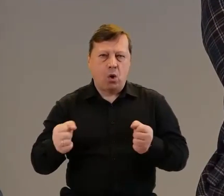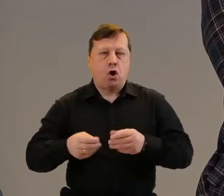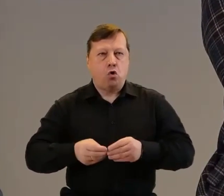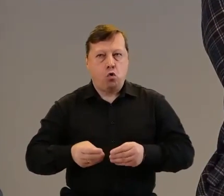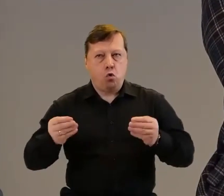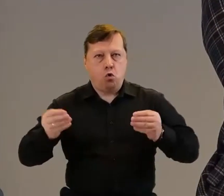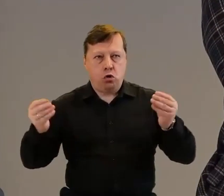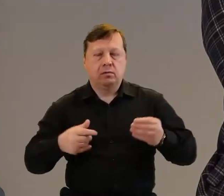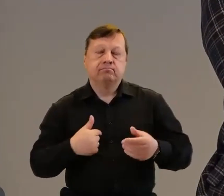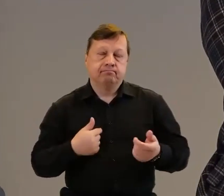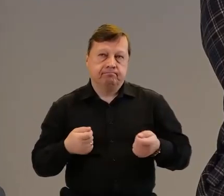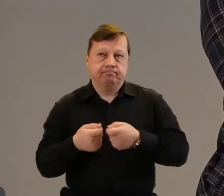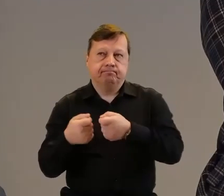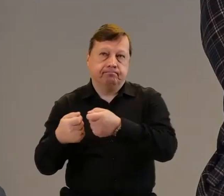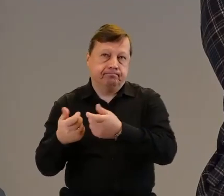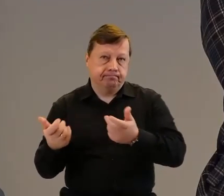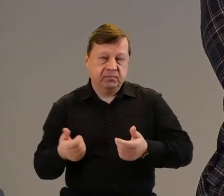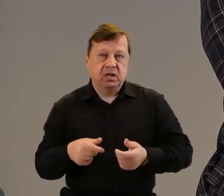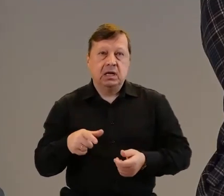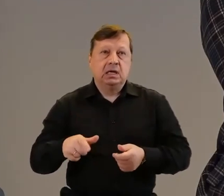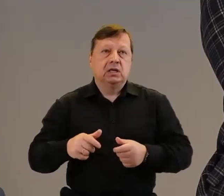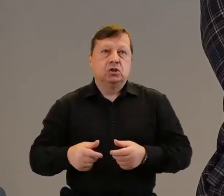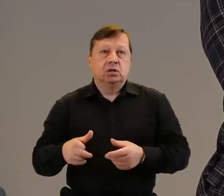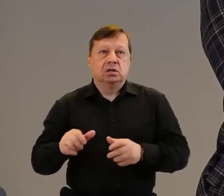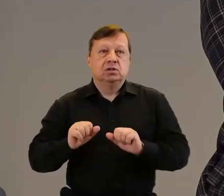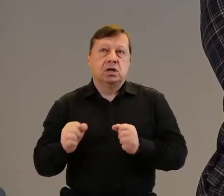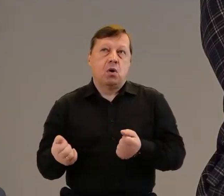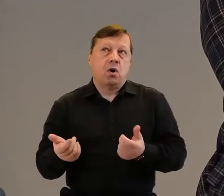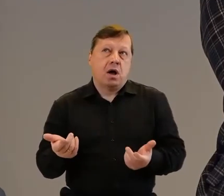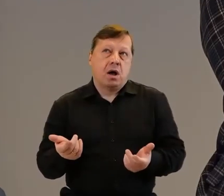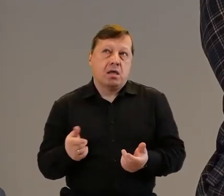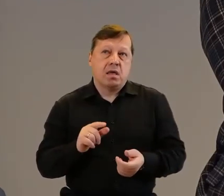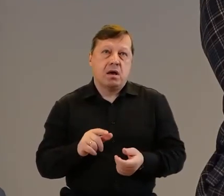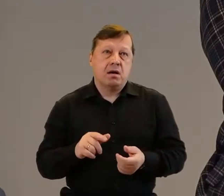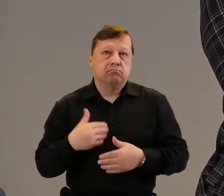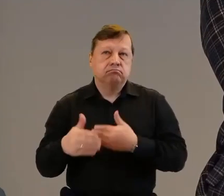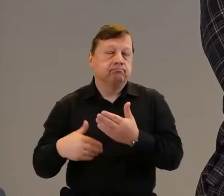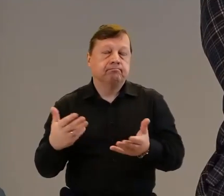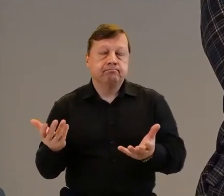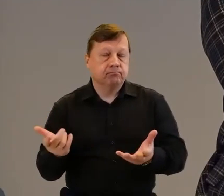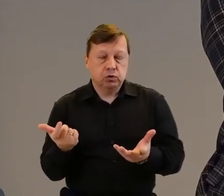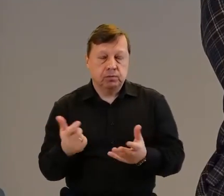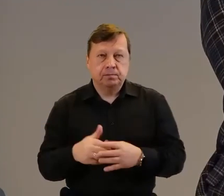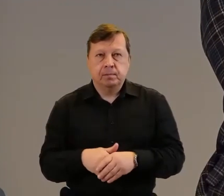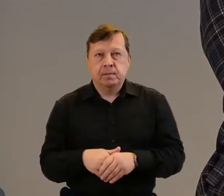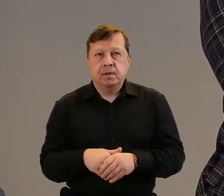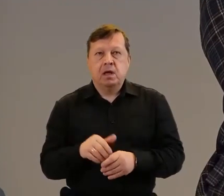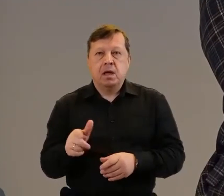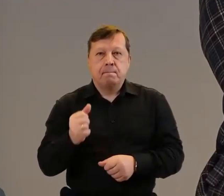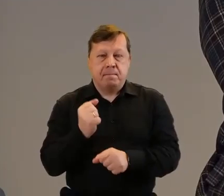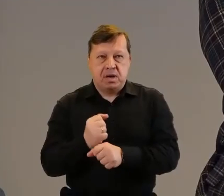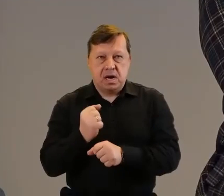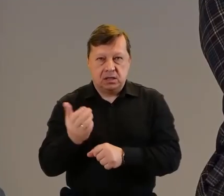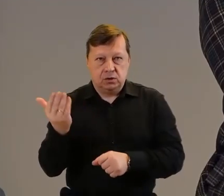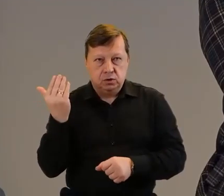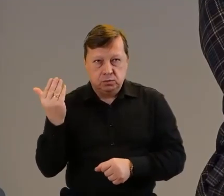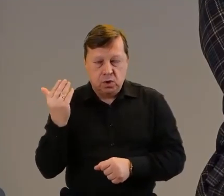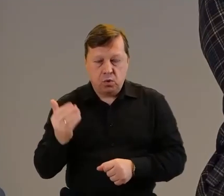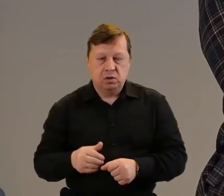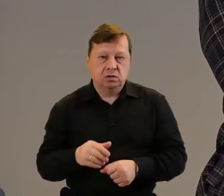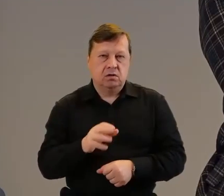Pewne działania można opierać na pracy społecznej, na pracy